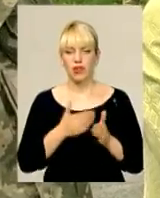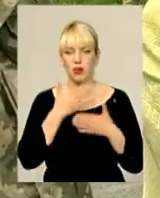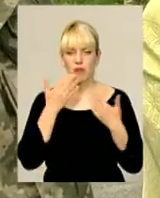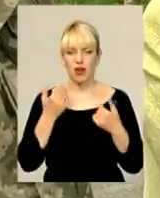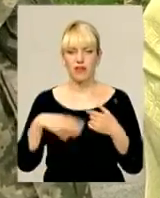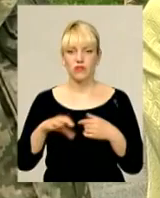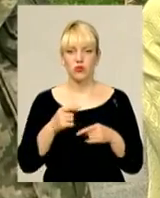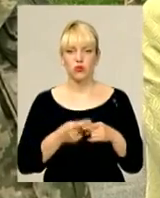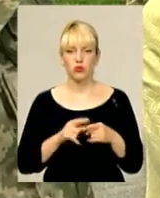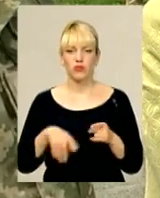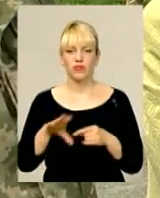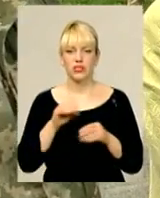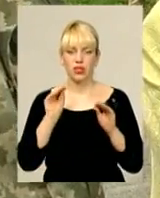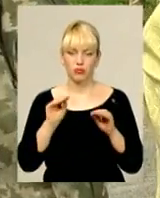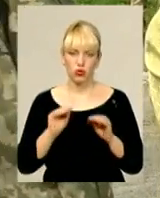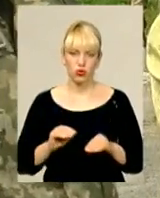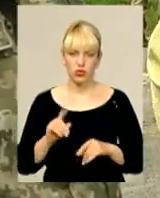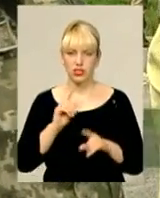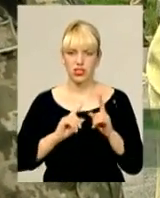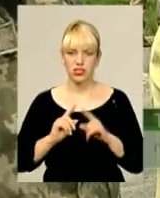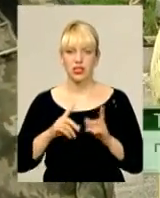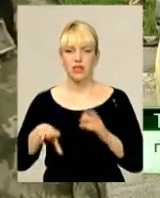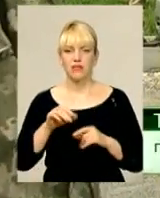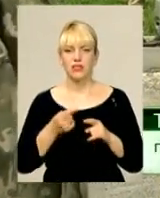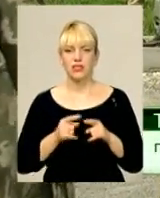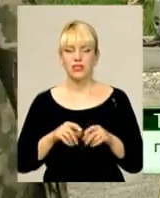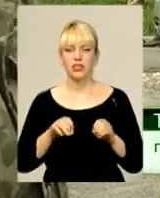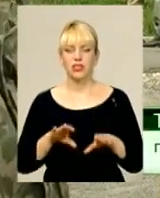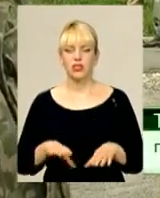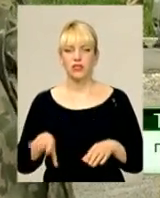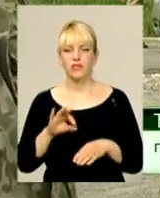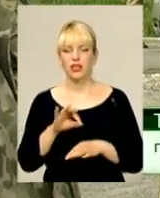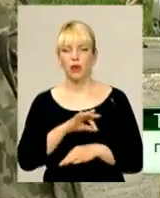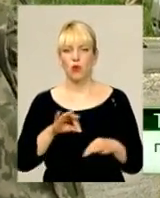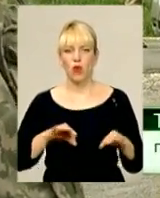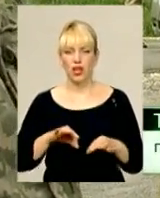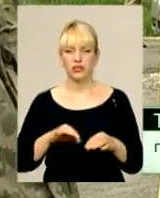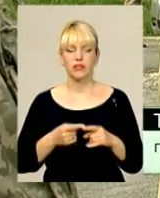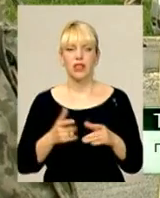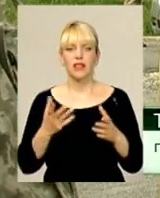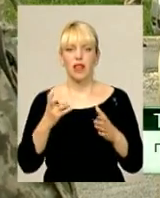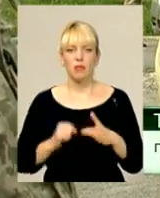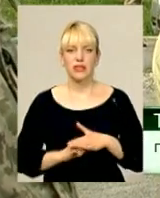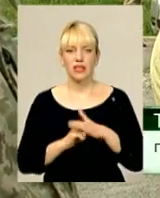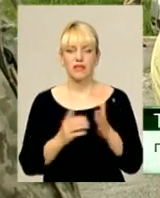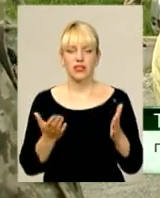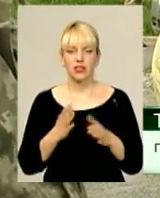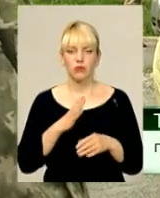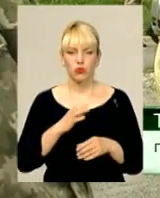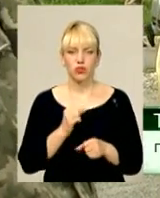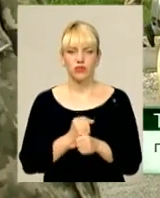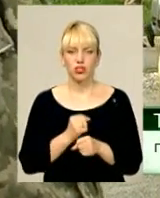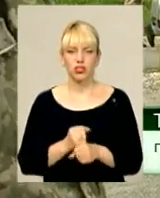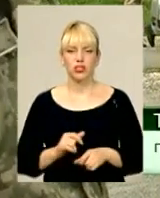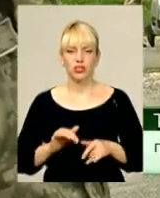всього того, всіх тих протоколів засідань, всіх тих рішень і всіх тих проєктів відведень, на підставі яких були вчинені